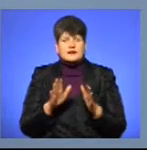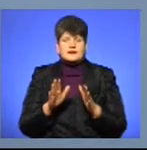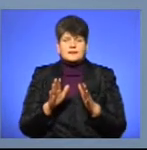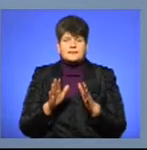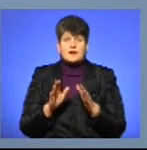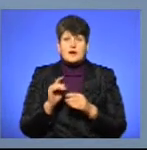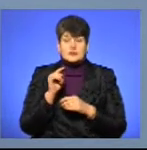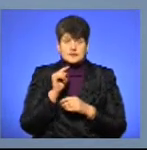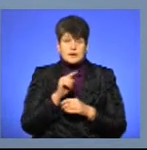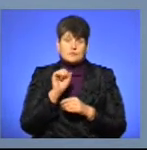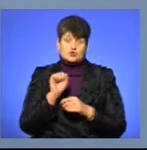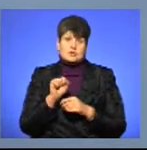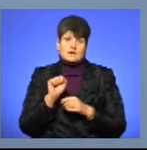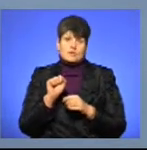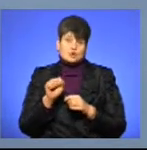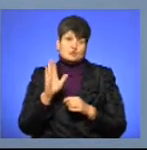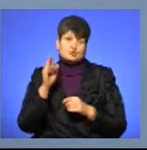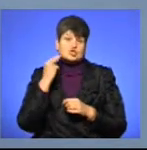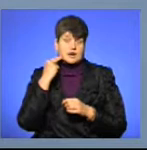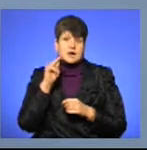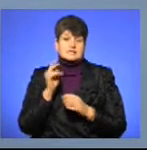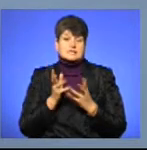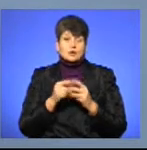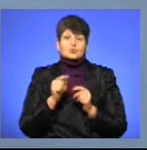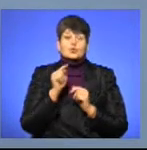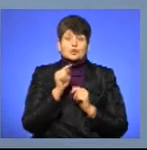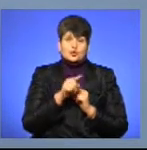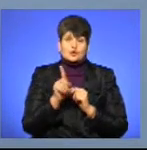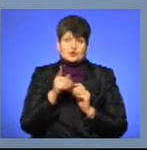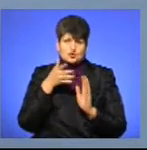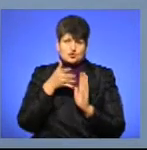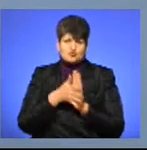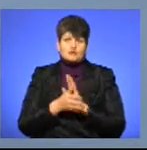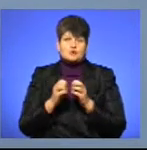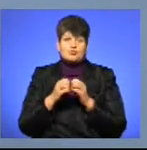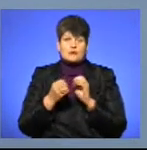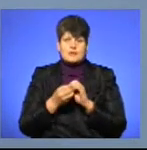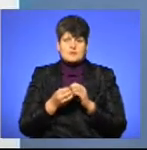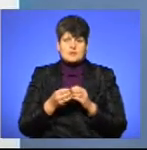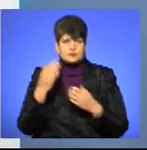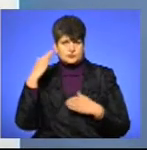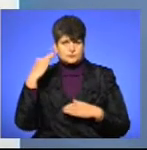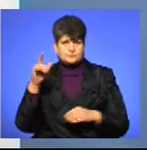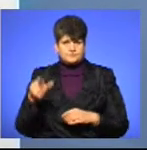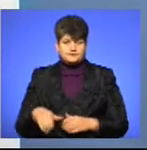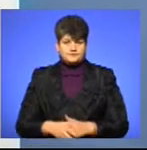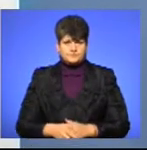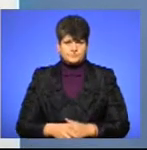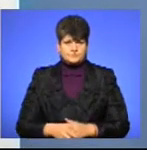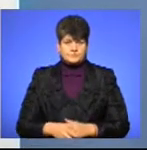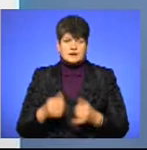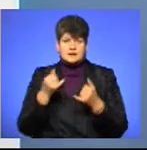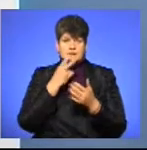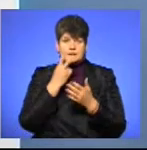ти, можливо, можеш бути кращим за рахунок того, що ти зрозумієш проблеми чиїсь. Зараз пропоную переглянути